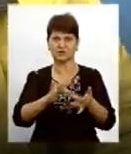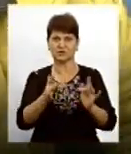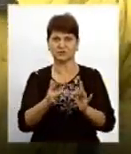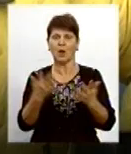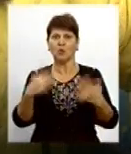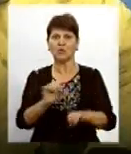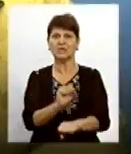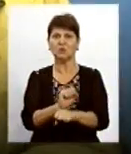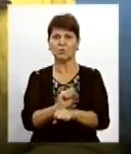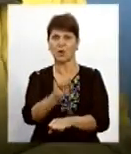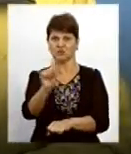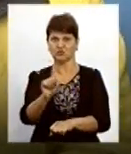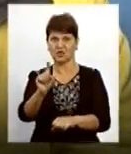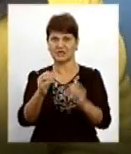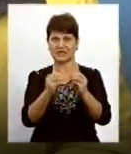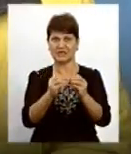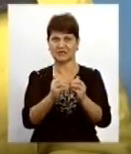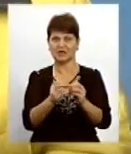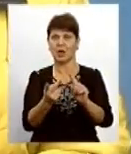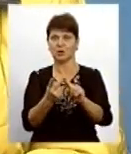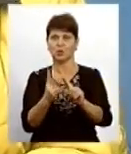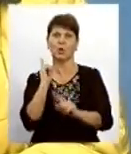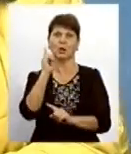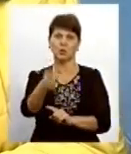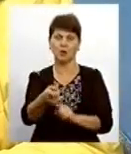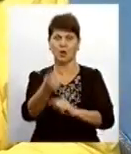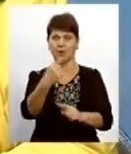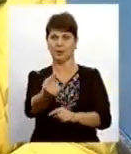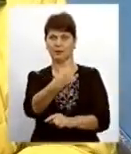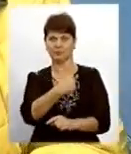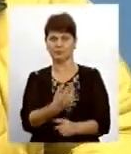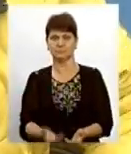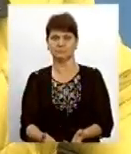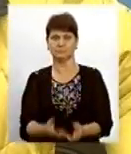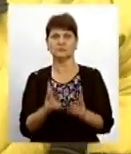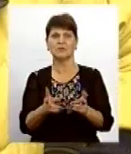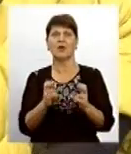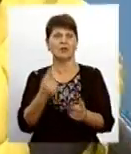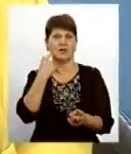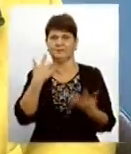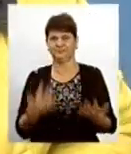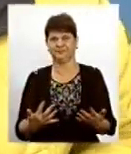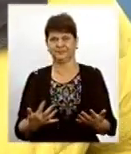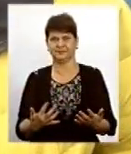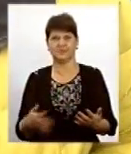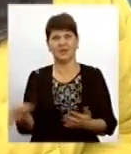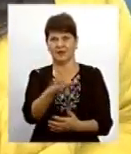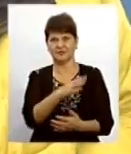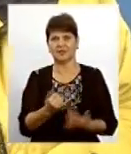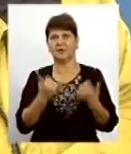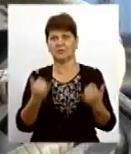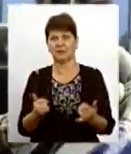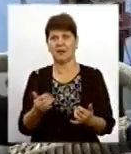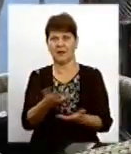10. Другий раз стоїмо. Туди їхали, стояли, звідти стоїмо. Ну, як і незручності. Незручності для всіх, для нас, для